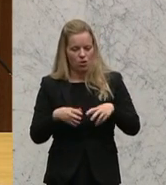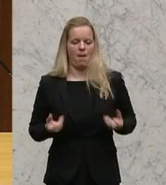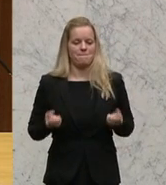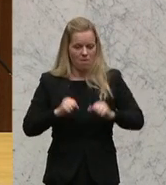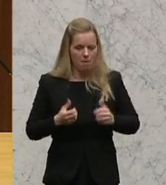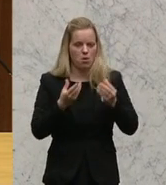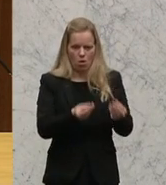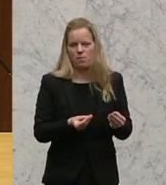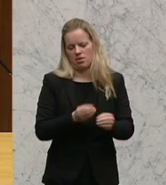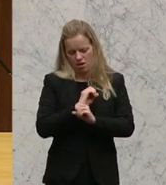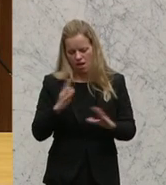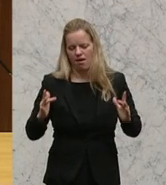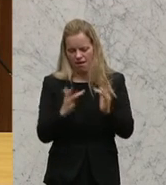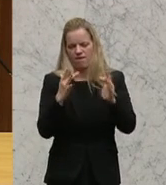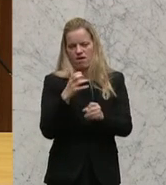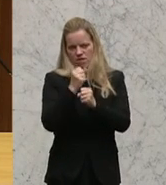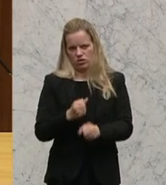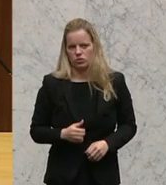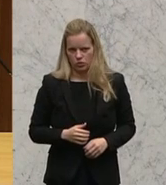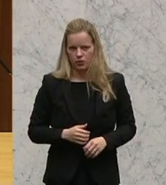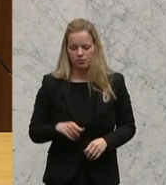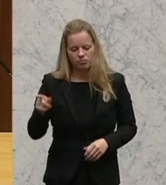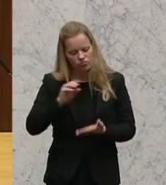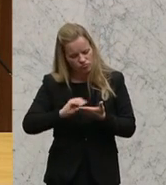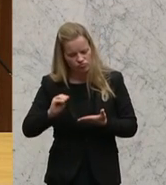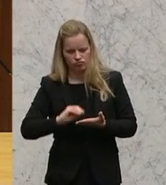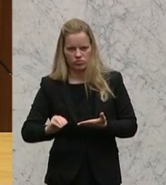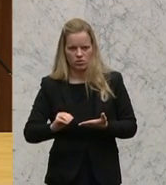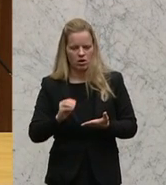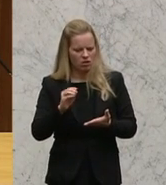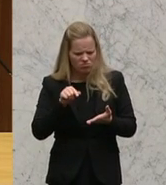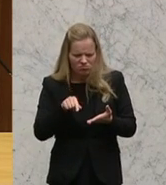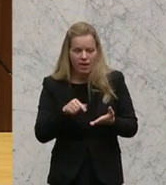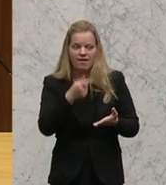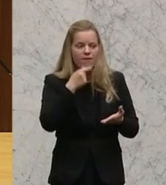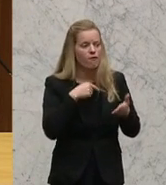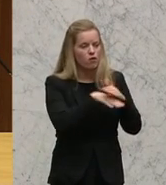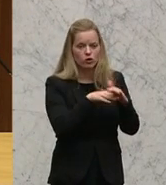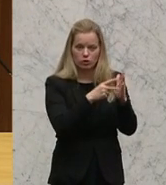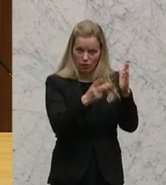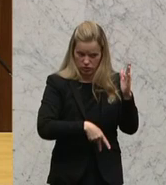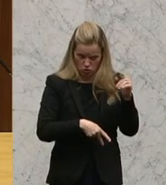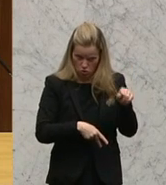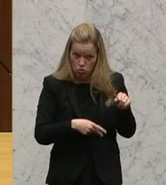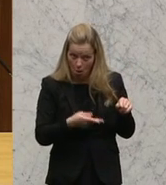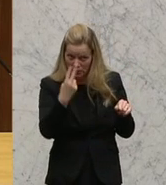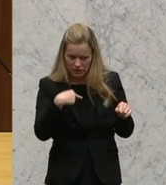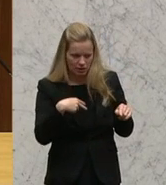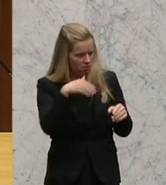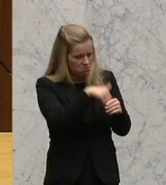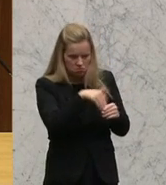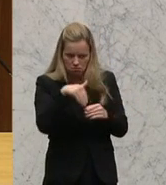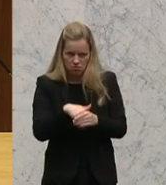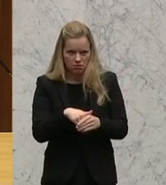die Bundesregierung hier eine Verordnung erlassen soll. Sie schreibt auch, dass offensichtlich übersehen wurde, dass die Genfer Flüchtlingskonvention zum Teil identische